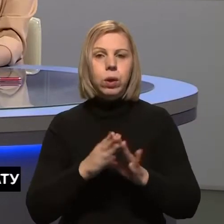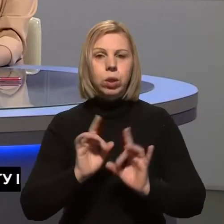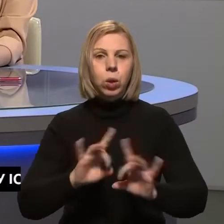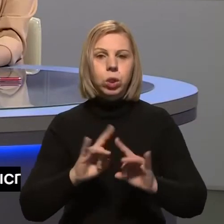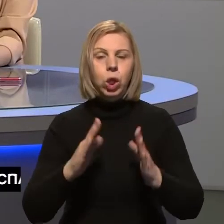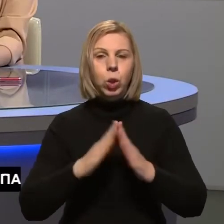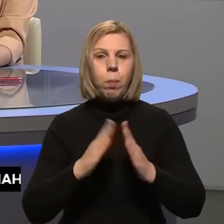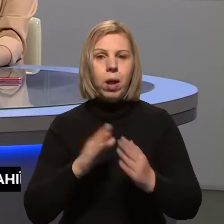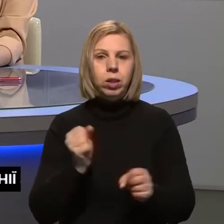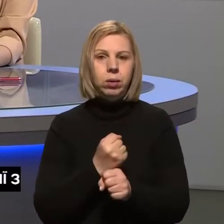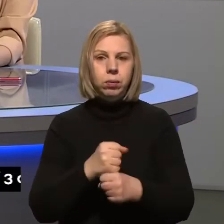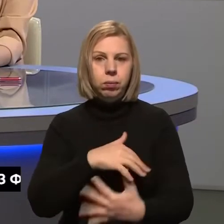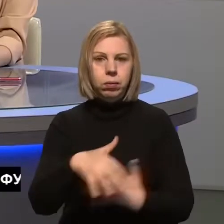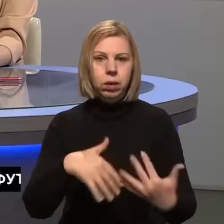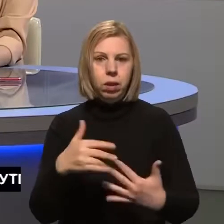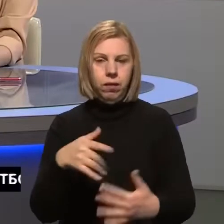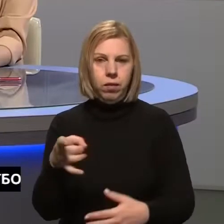із домашнім насильством в регіоні.